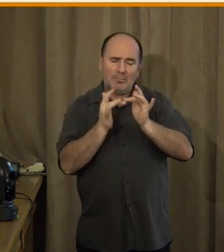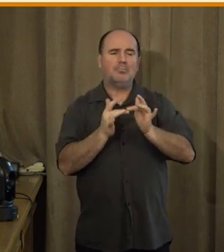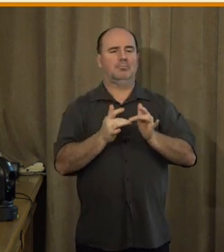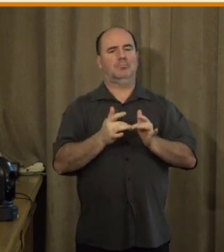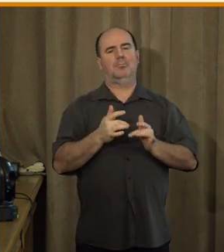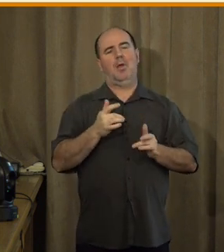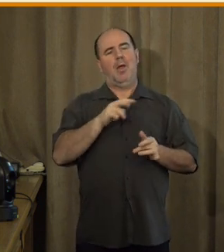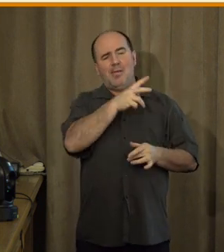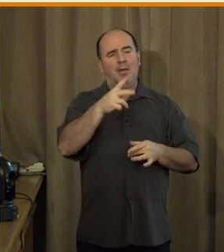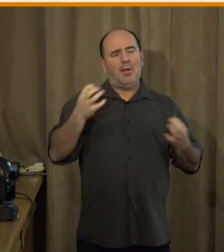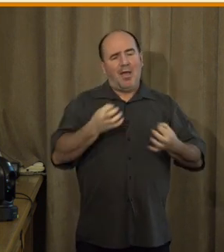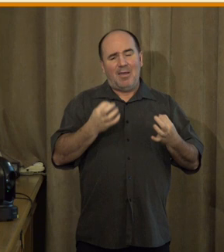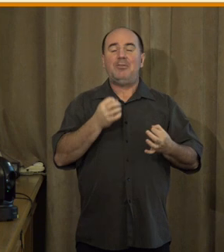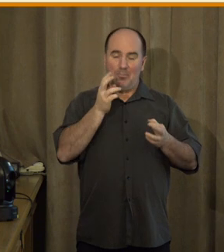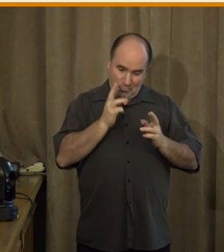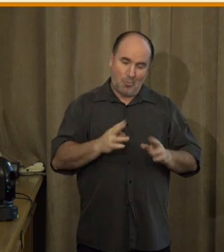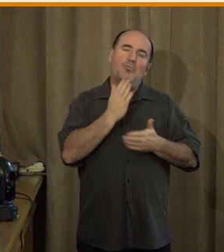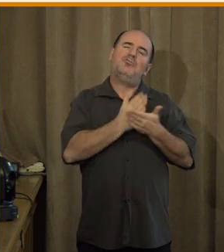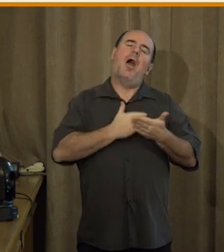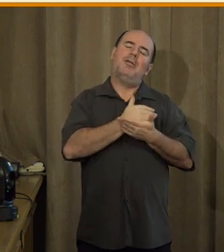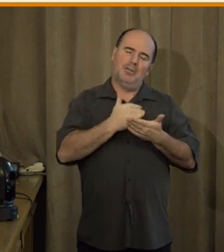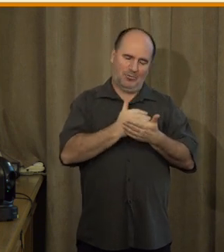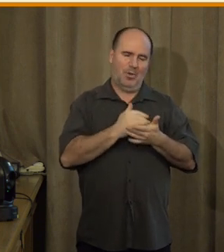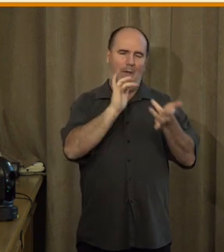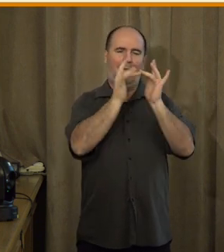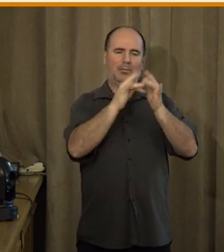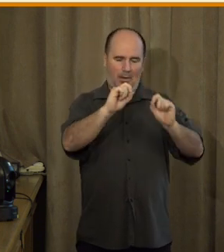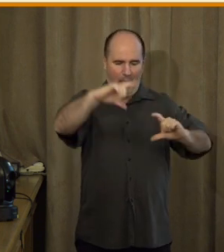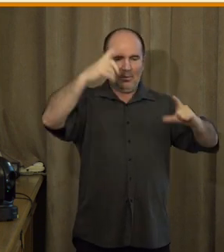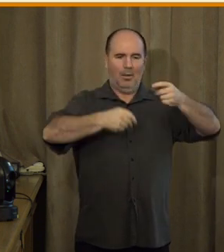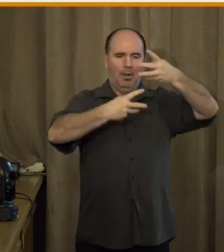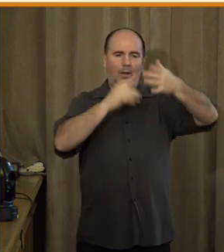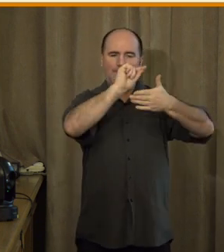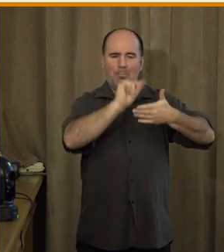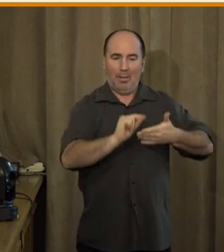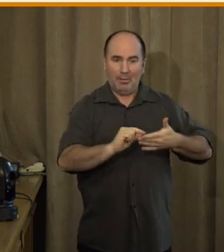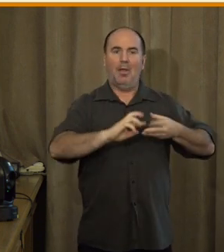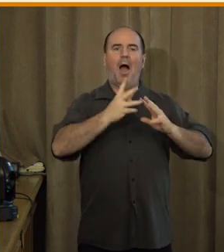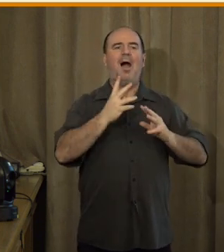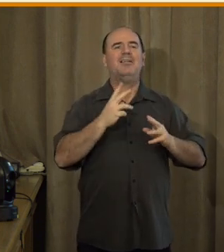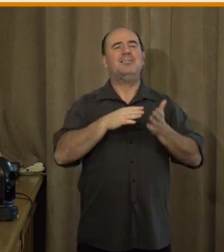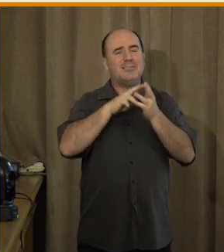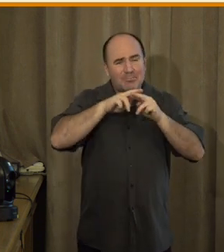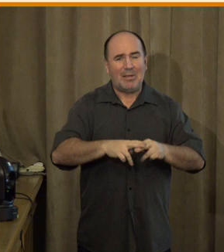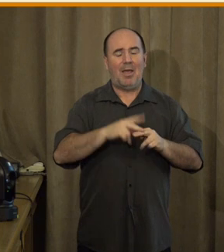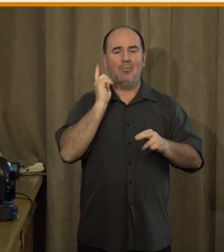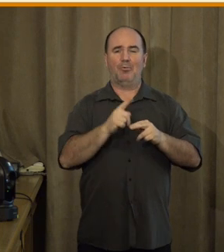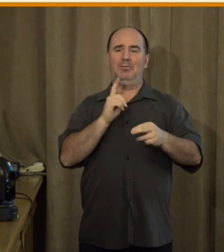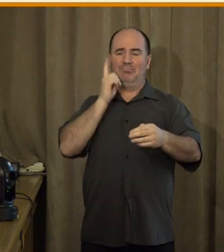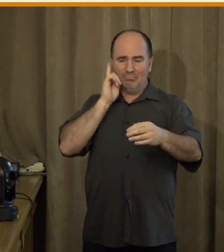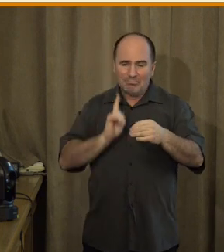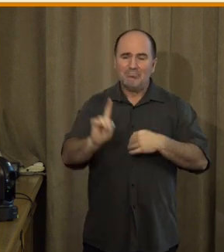ale pak musím zjednout telefon a musím na ten úřad fyzicky dojít, abych ten úkon dokončil. Některé služby jsou